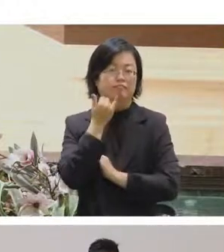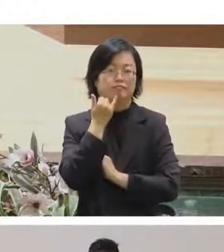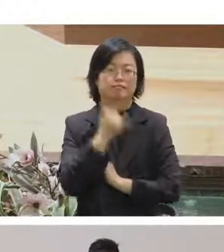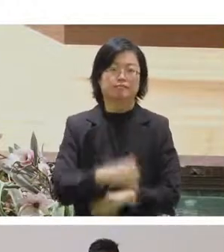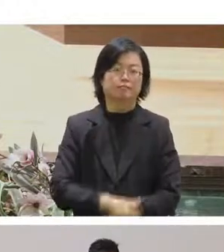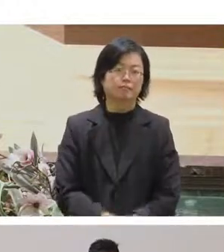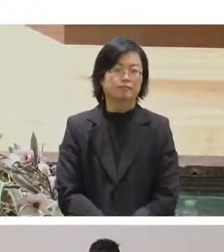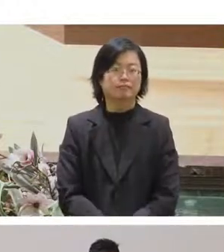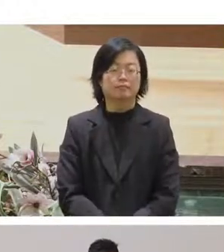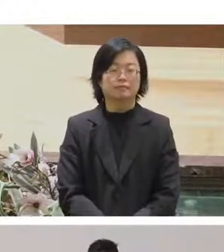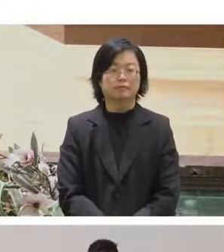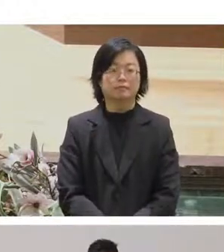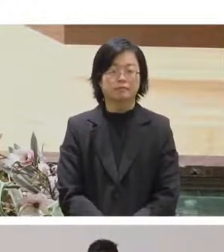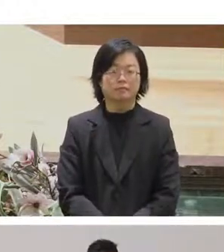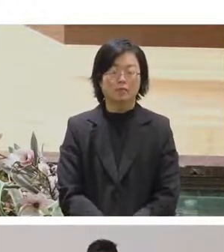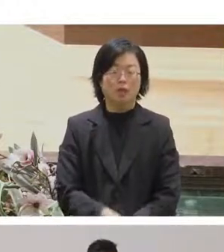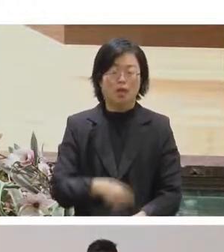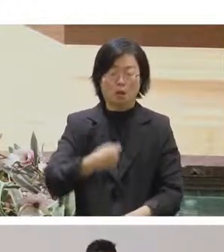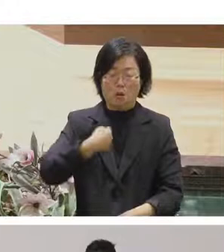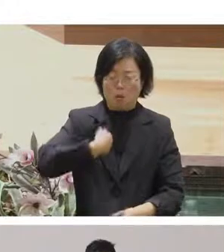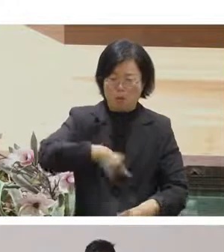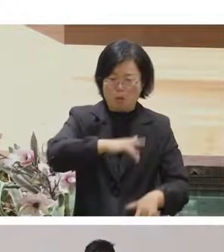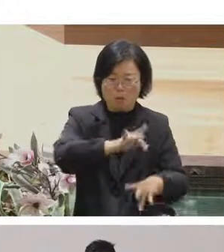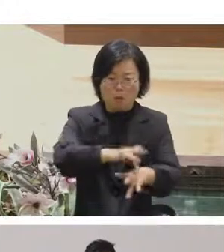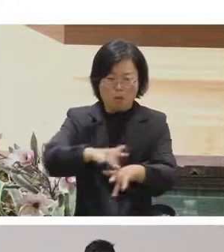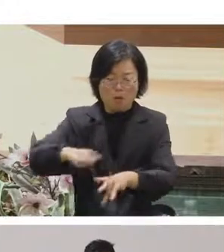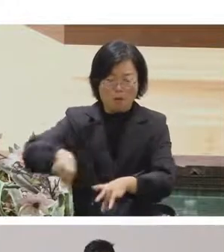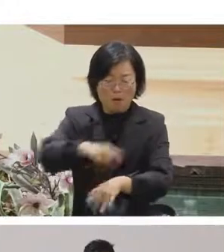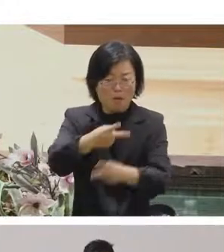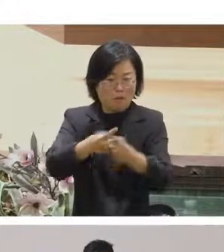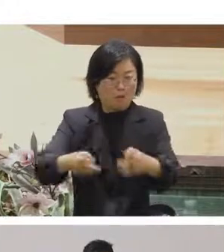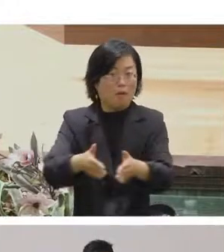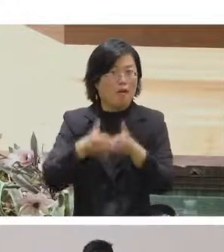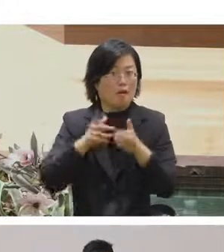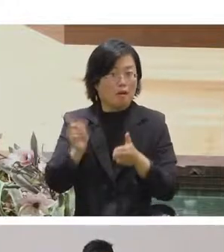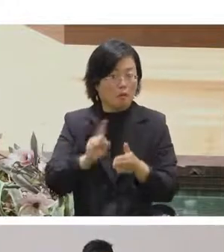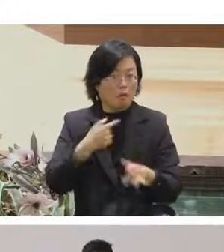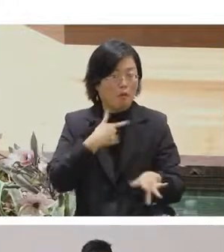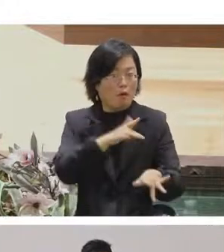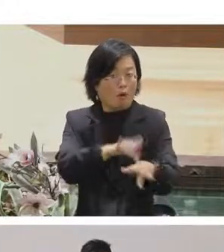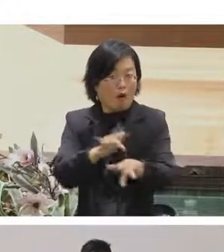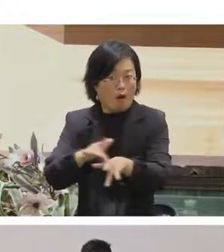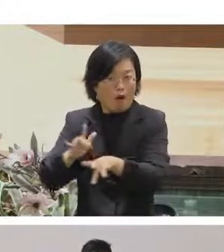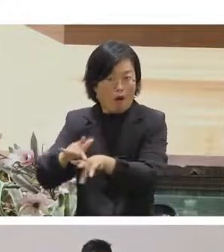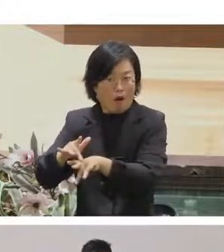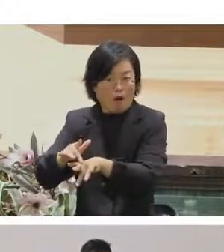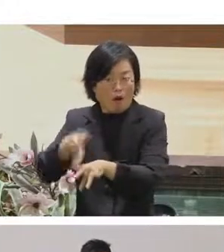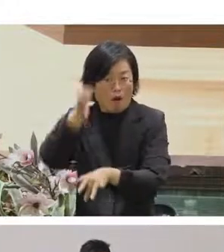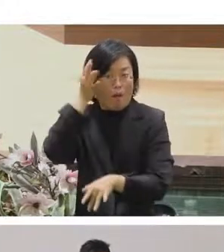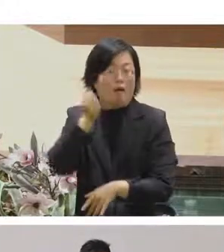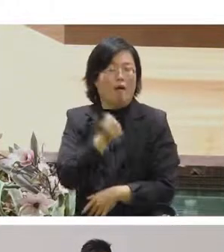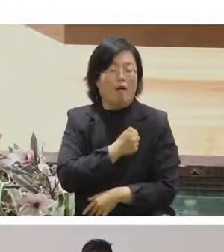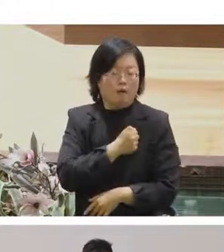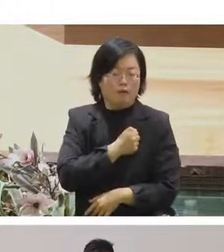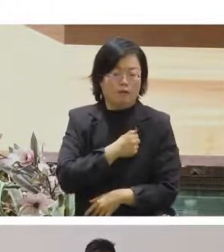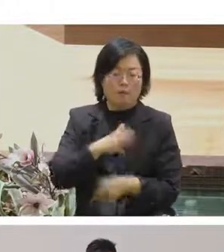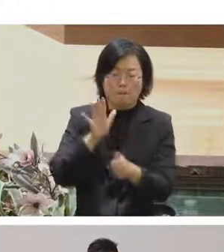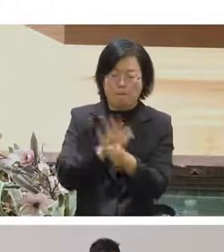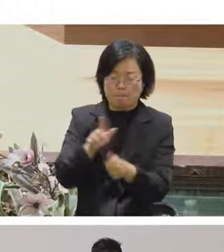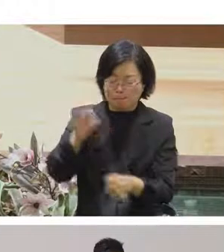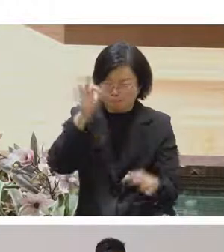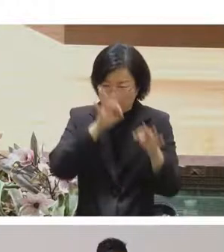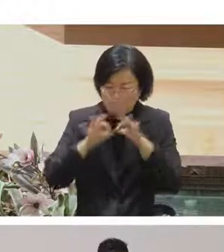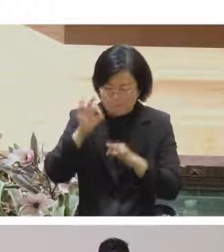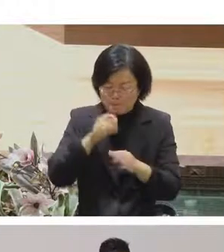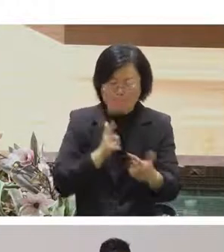很了解我們客戶使用的情境之後我們就可以在這個情境底下找出對他有幫助的東西這很有幫助的東西不